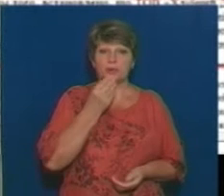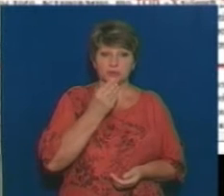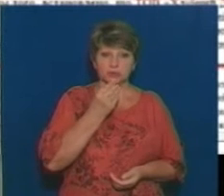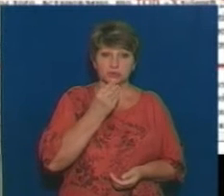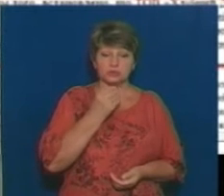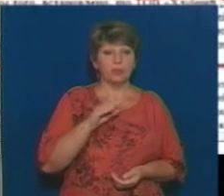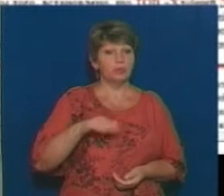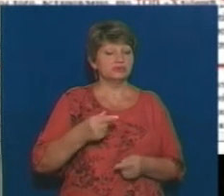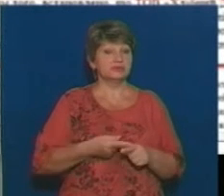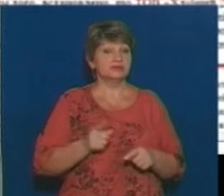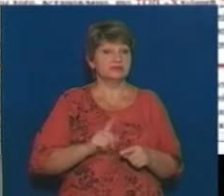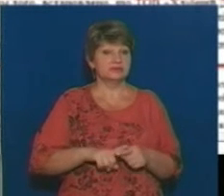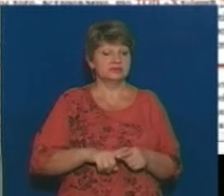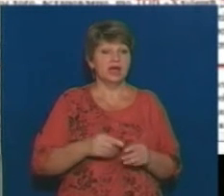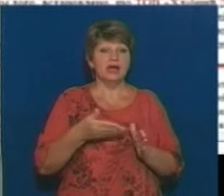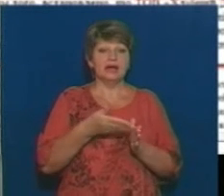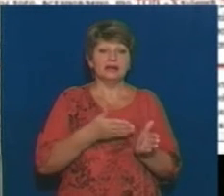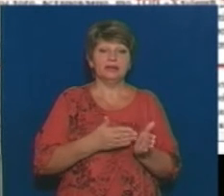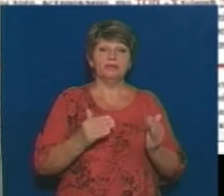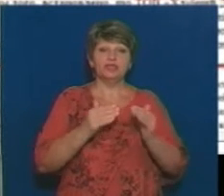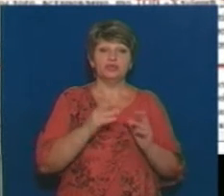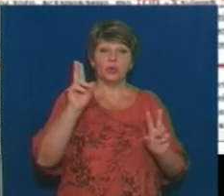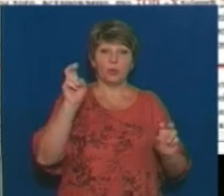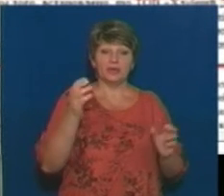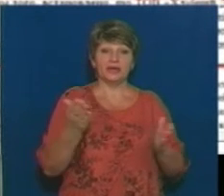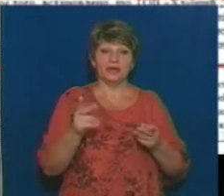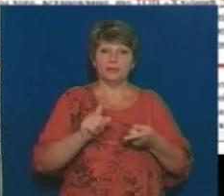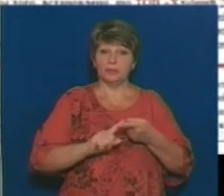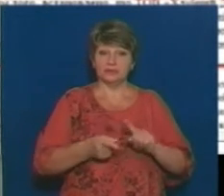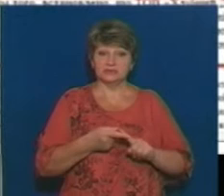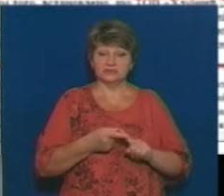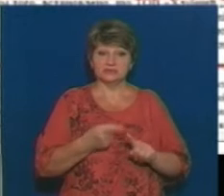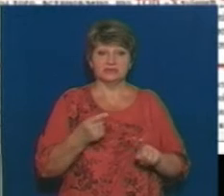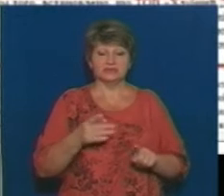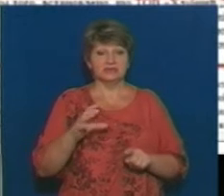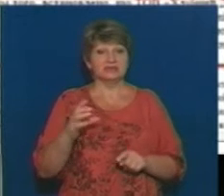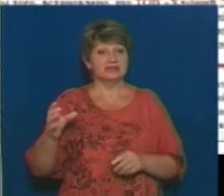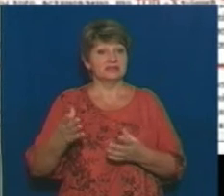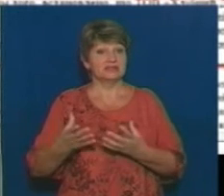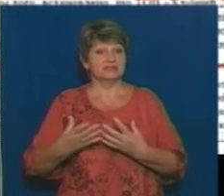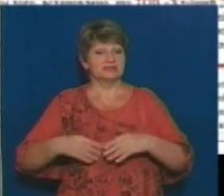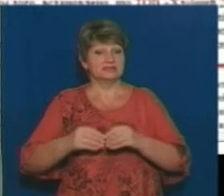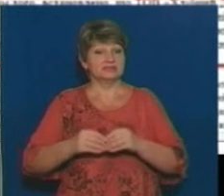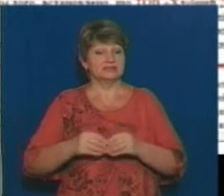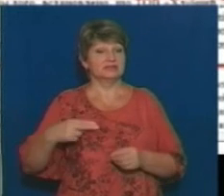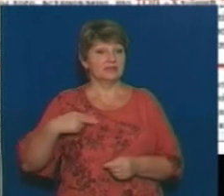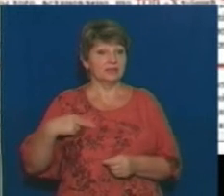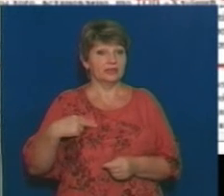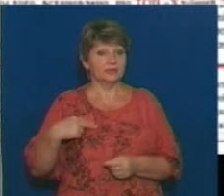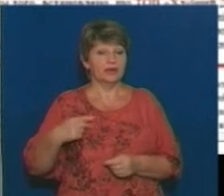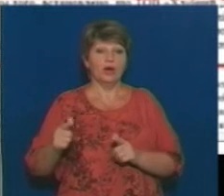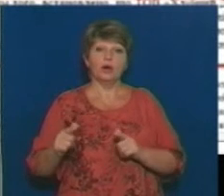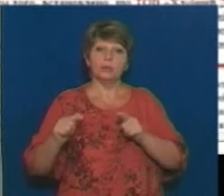підприємство «Хлібний дім», яке пов'язують із родиною депутата Тренкіна, постачало вже пізніше